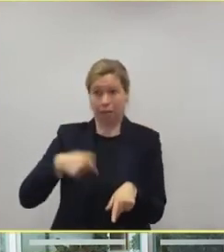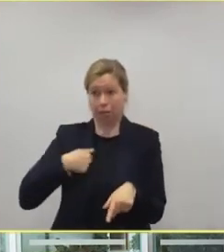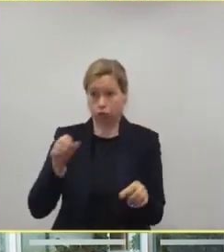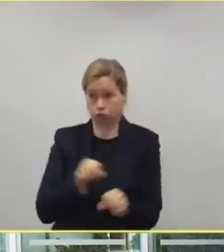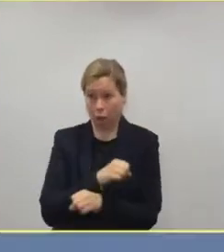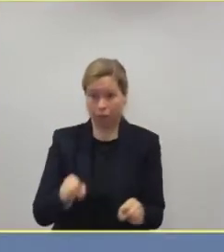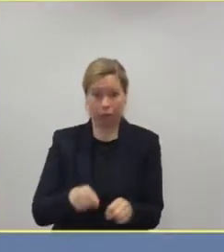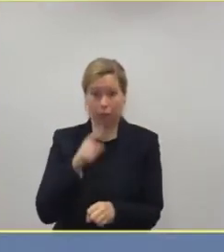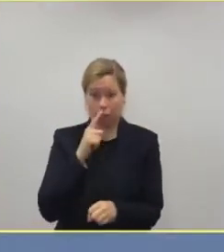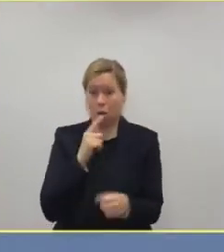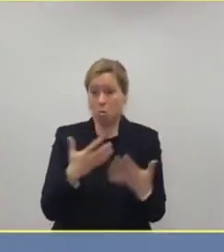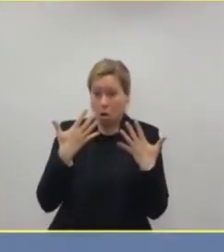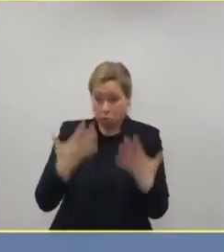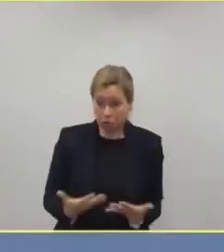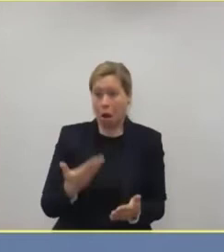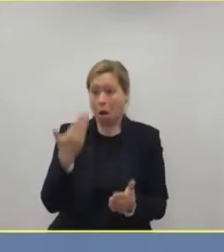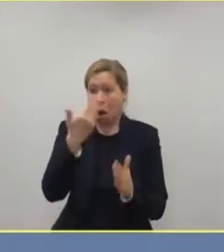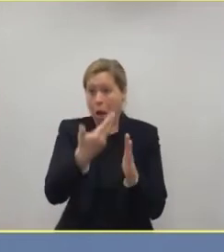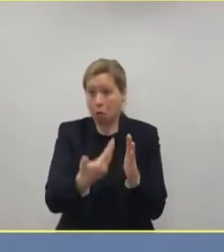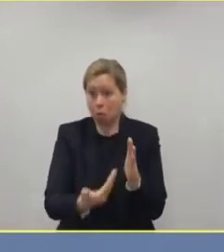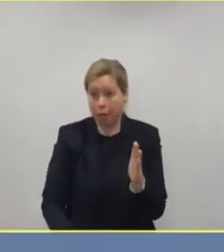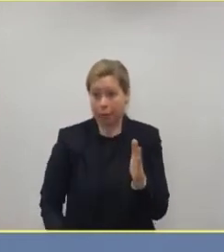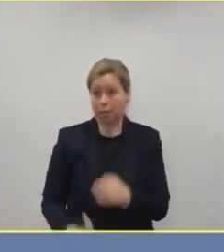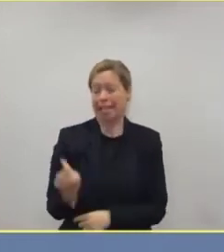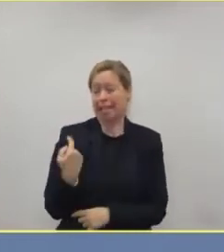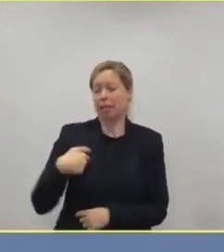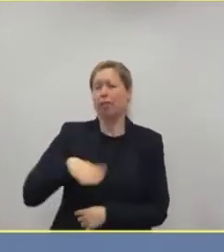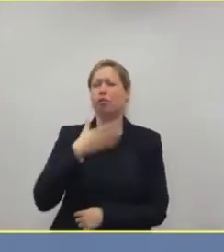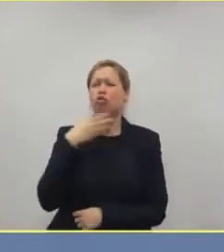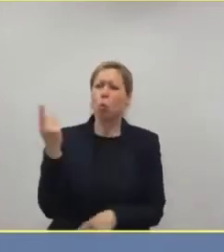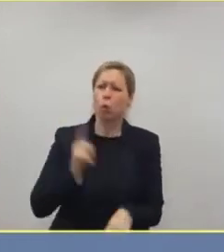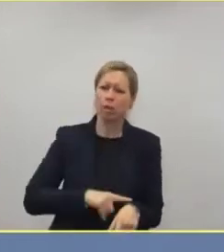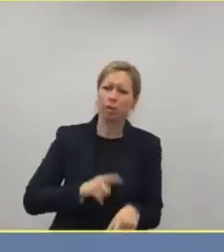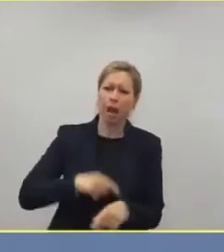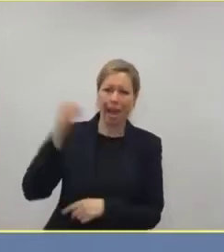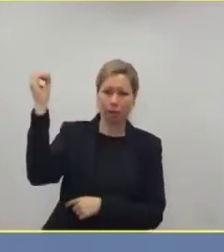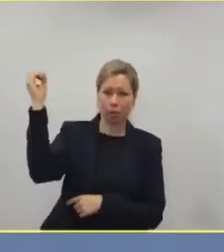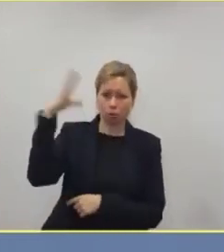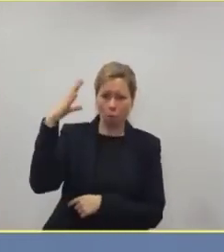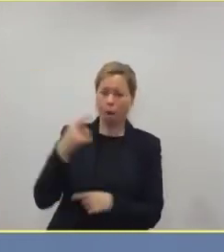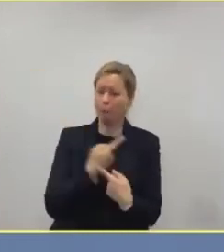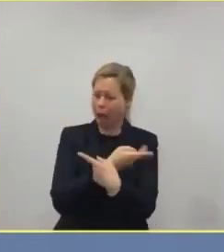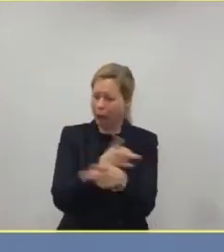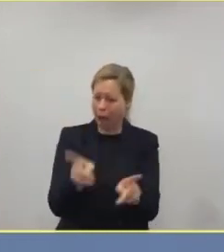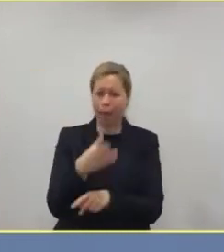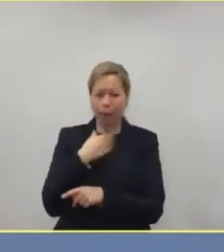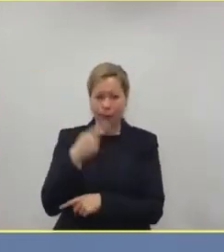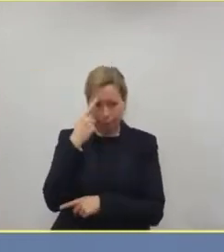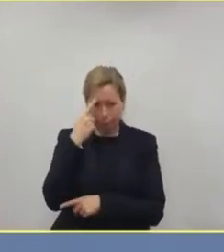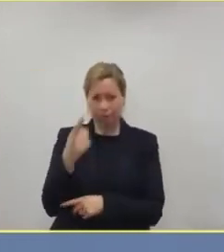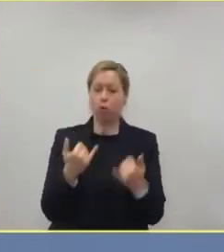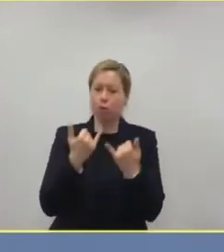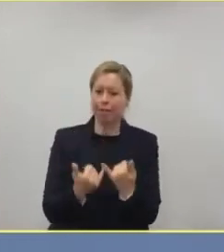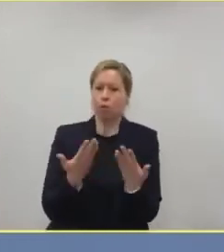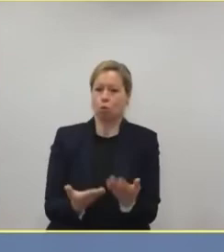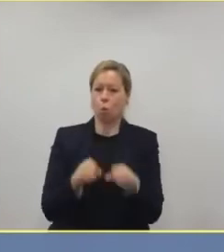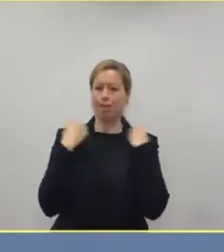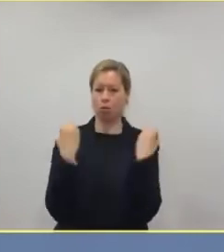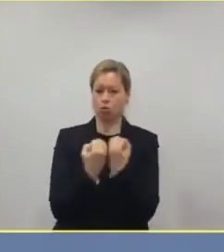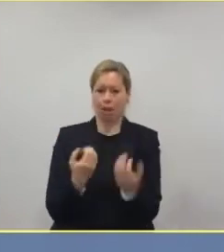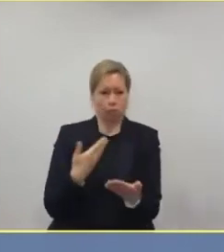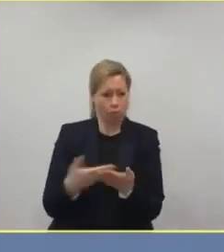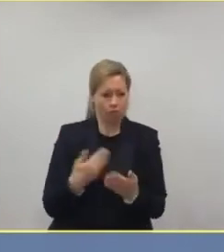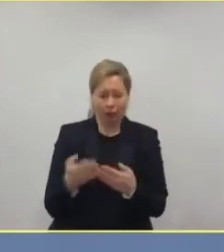stark genug darauf hingewiesen, in dieser schönen Zeit, in dieser wunderbaren Sommerzeit, dass das jetzt noch weitergeht. Und jetzt fällt uns diese vielleicht etwas